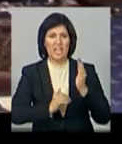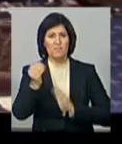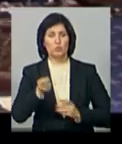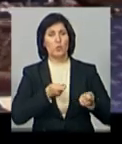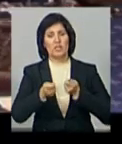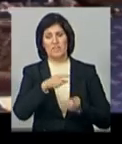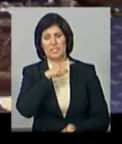керівництва Росії.